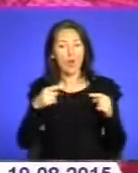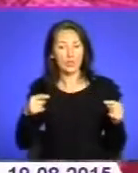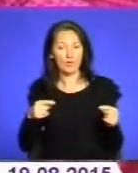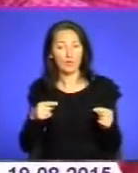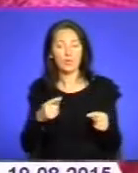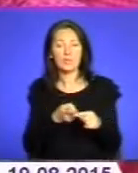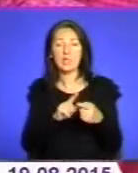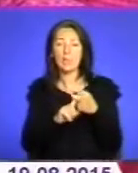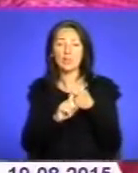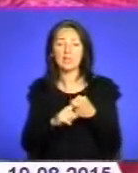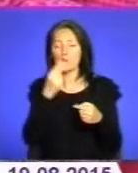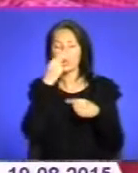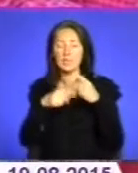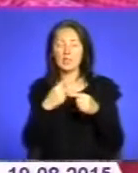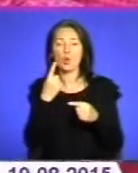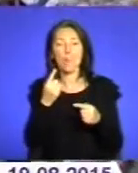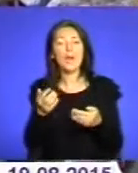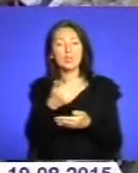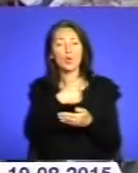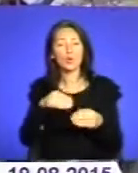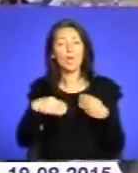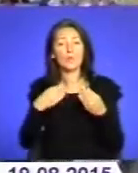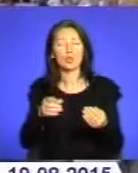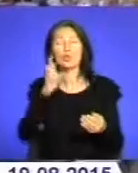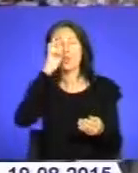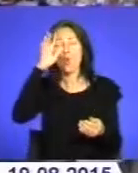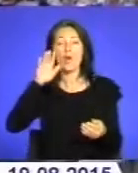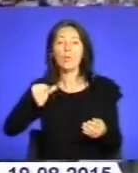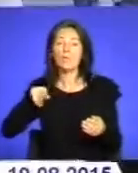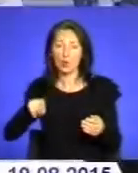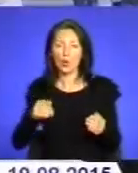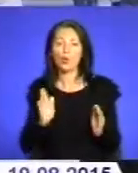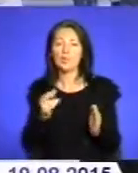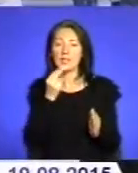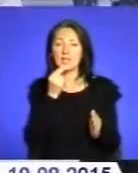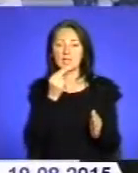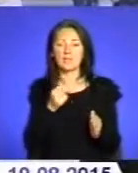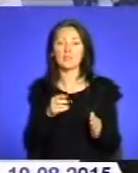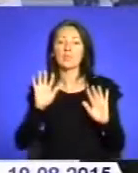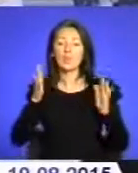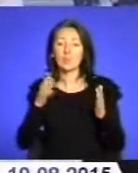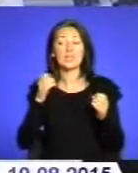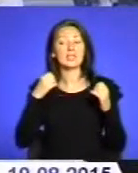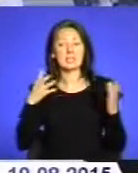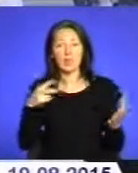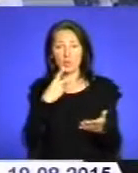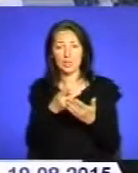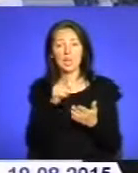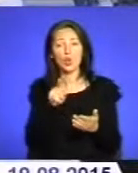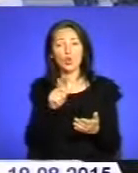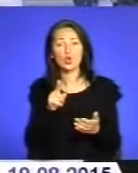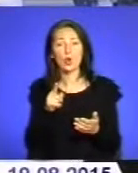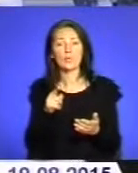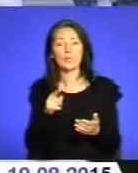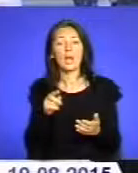традицією першої врожаї приносити Богові і лише після цього споживати. Сама подія свята передбачала то, що про